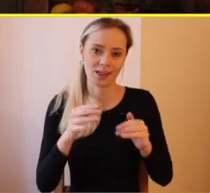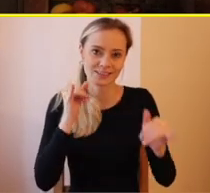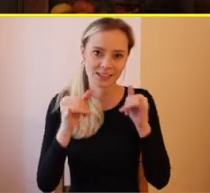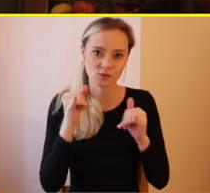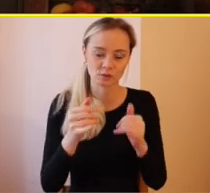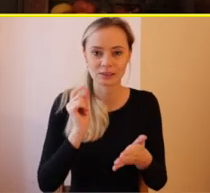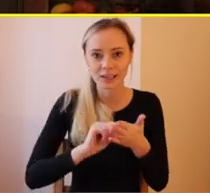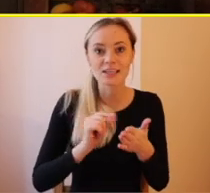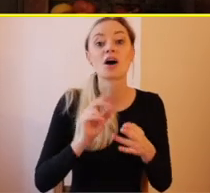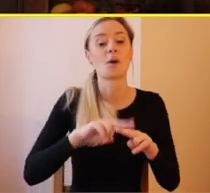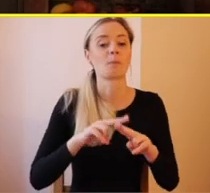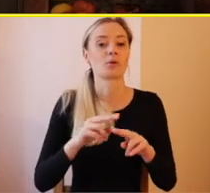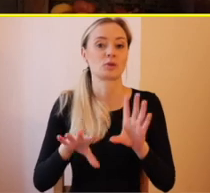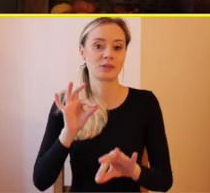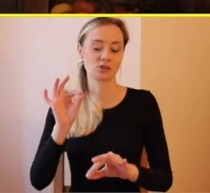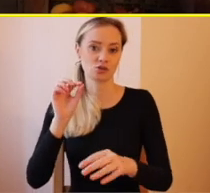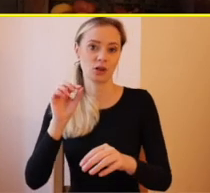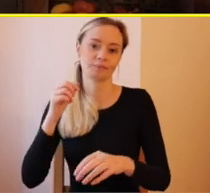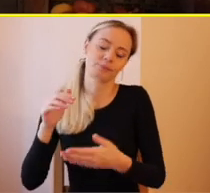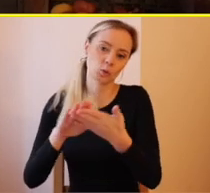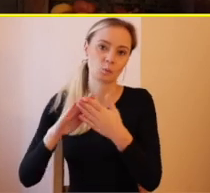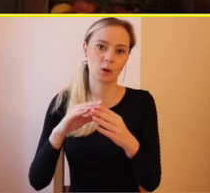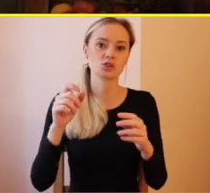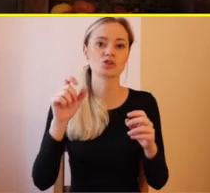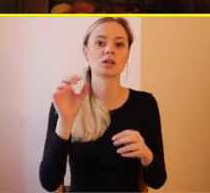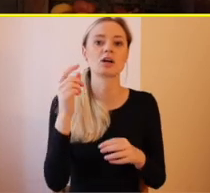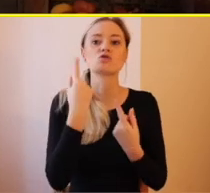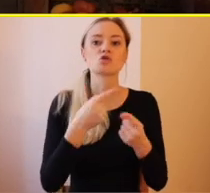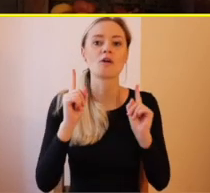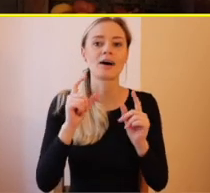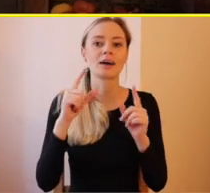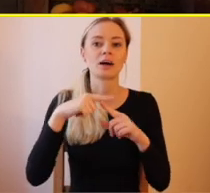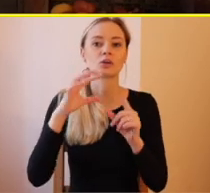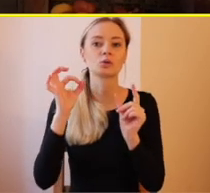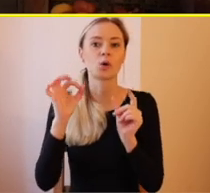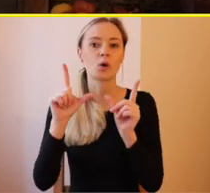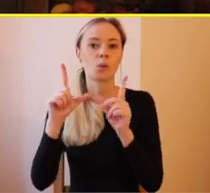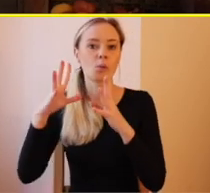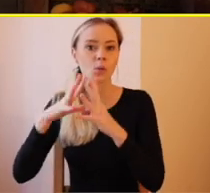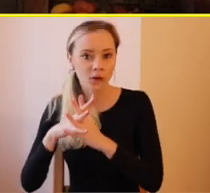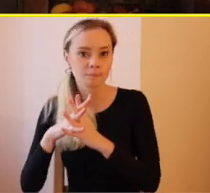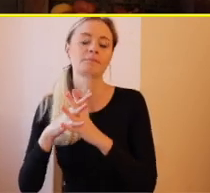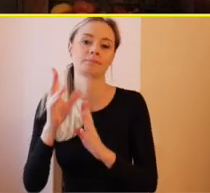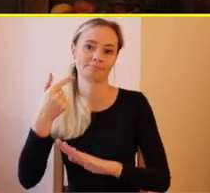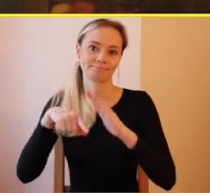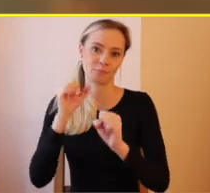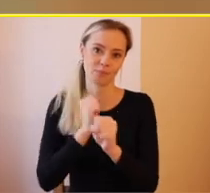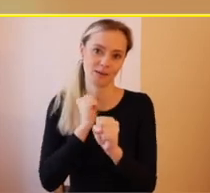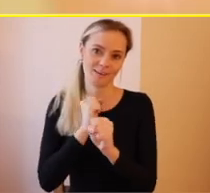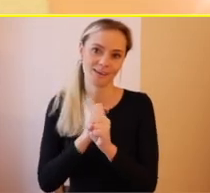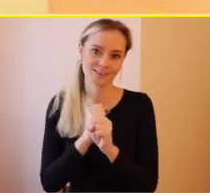prácu v Slovakotur a po Slovakotur som potom prešla do kanadskej cestovky aj Travel Tuttle.